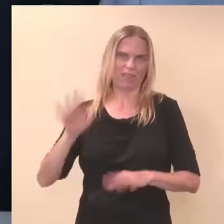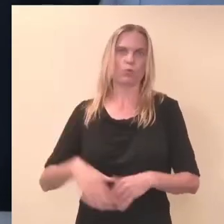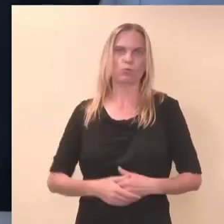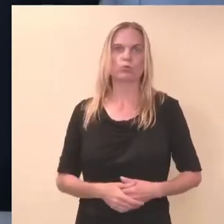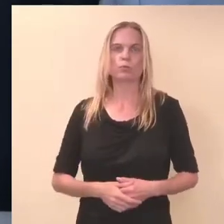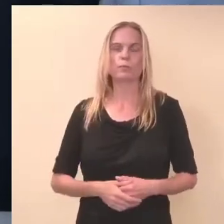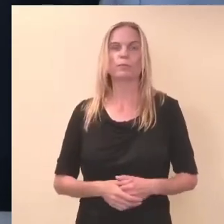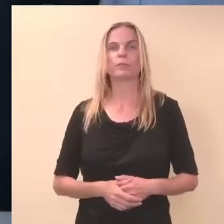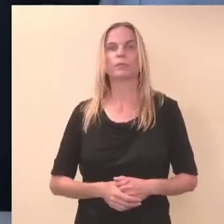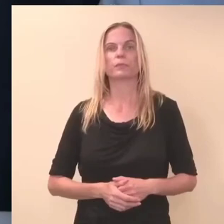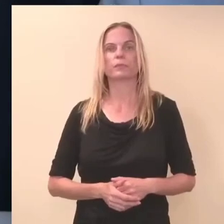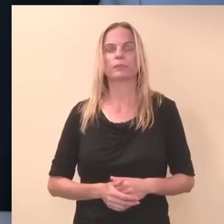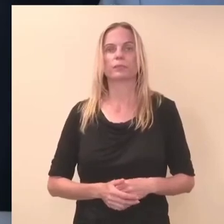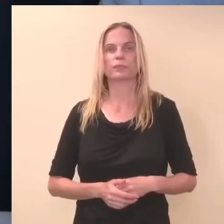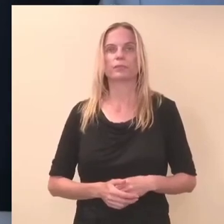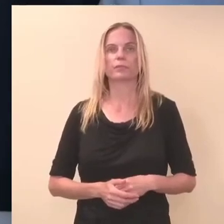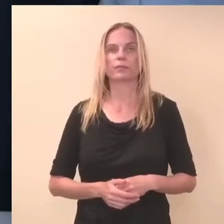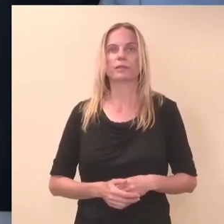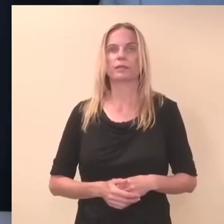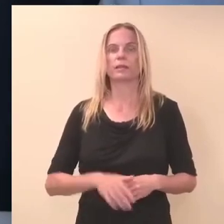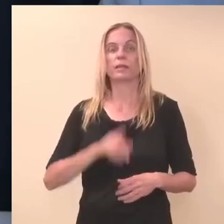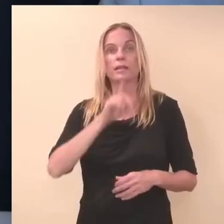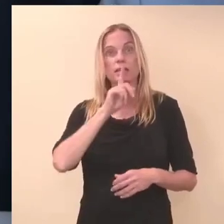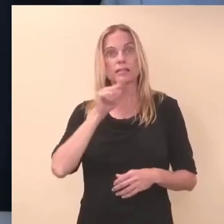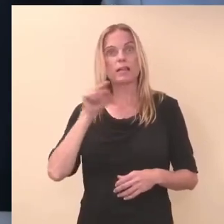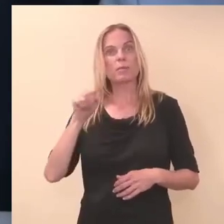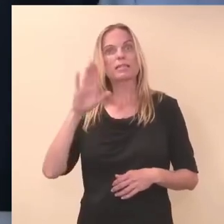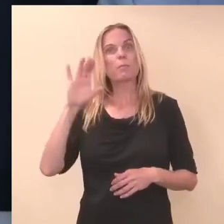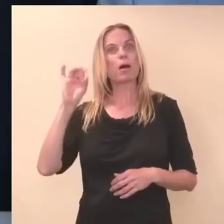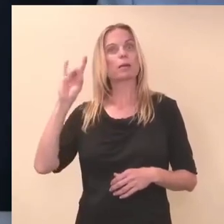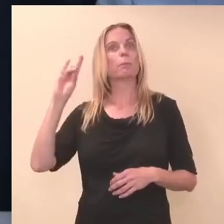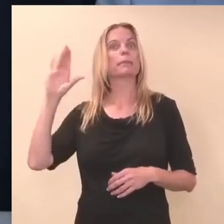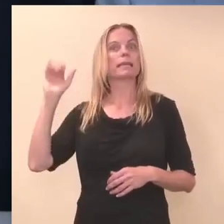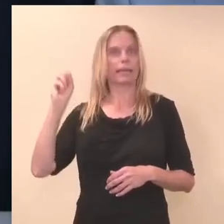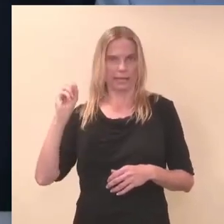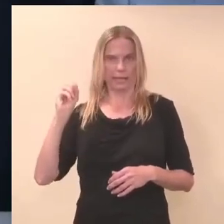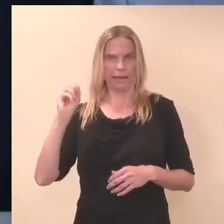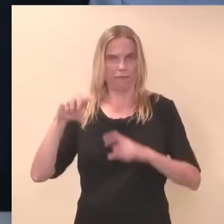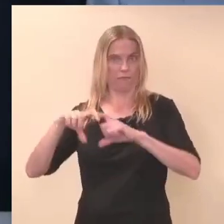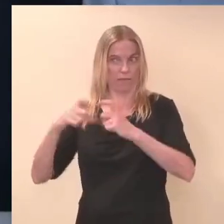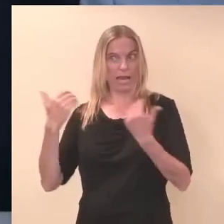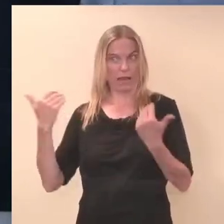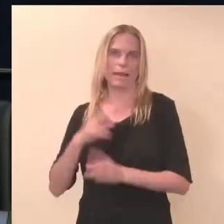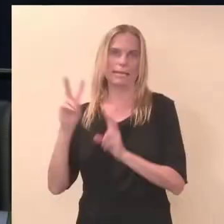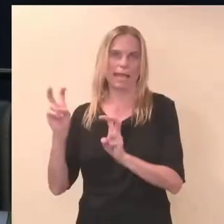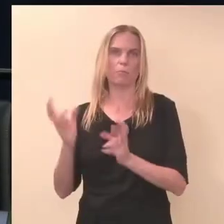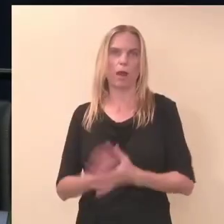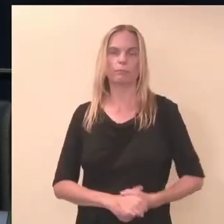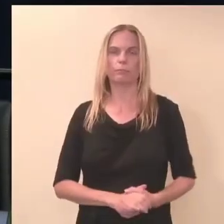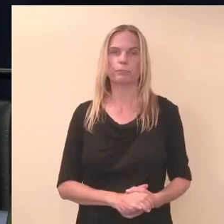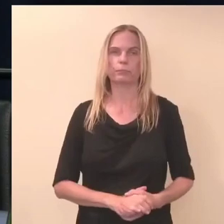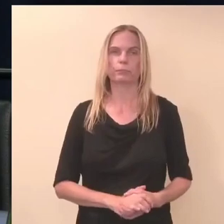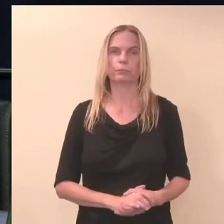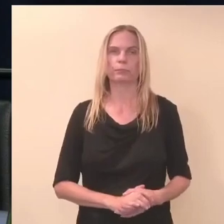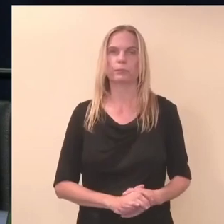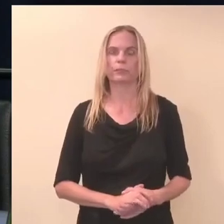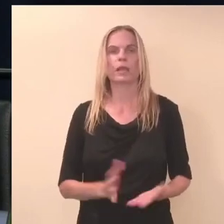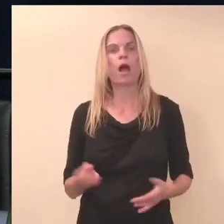kindlasti ka see Barbie film seda kõikega praegu näitab. Nüüd